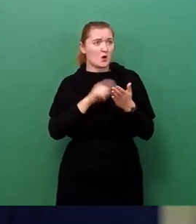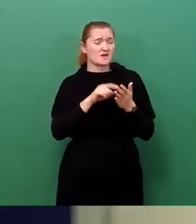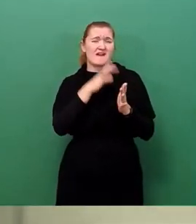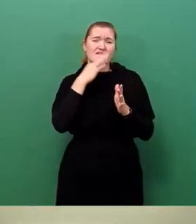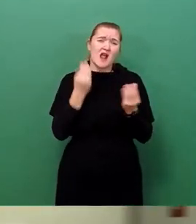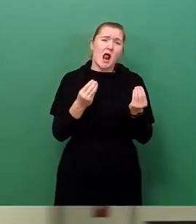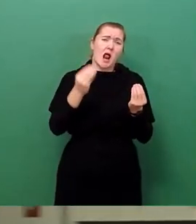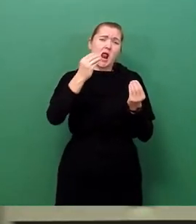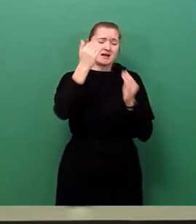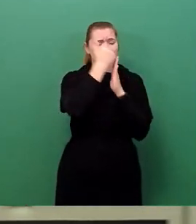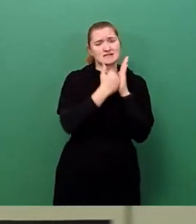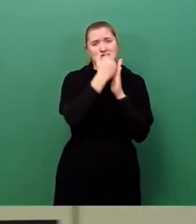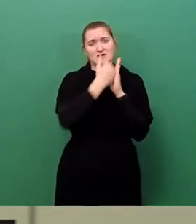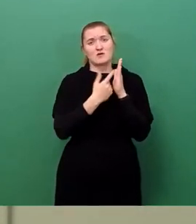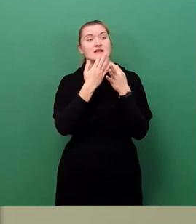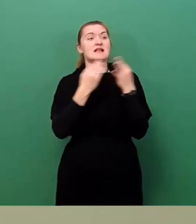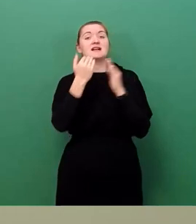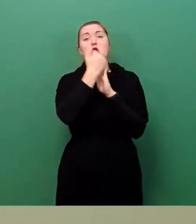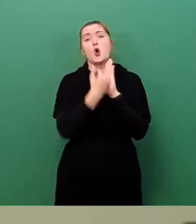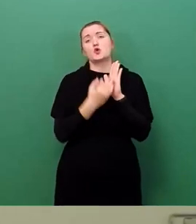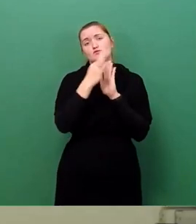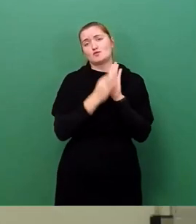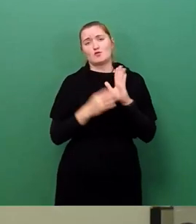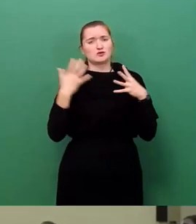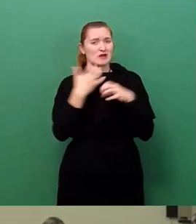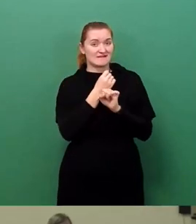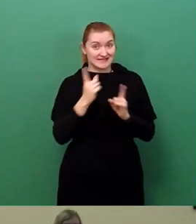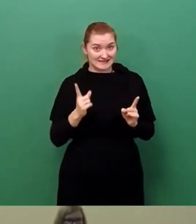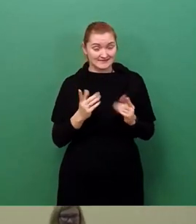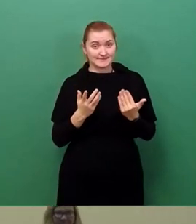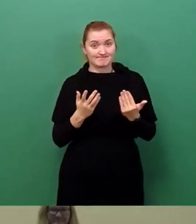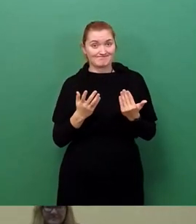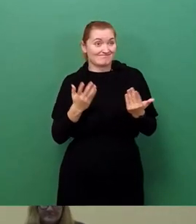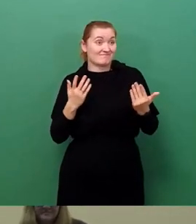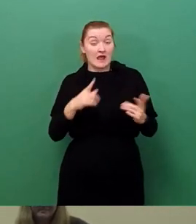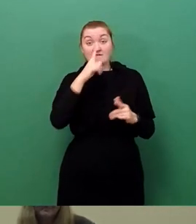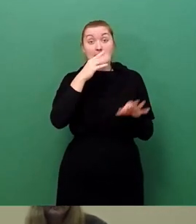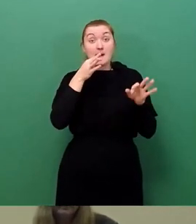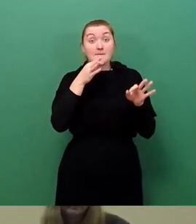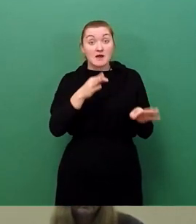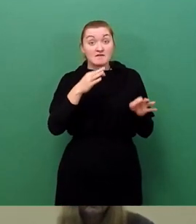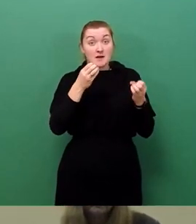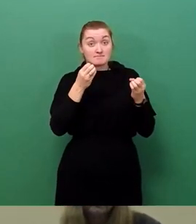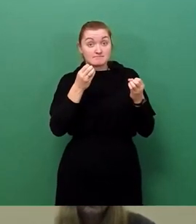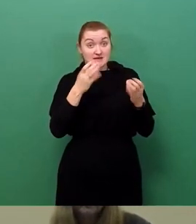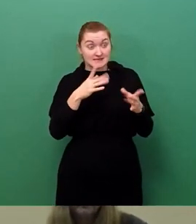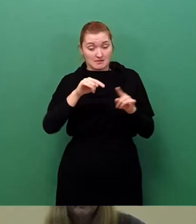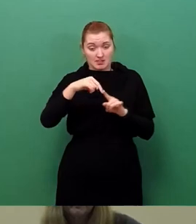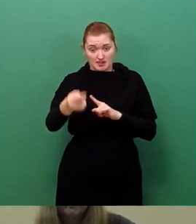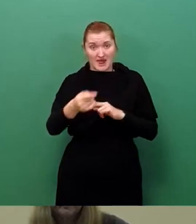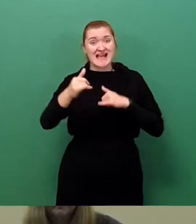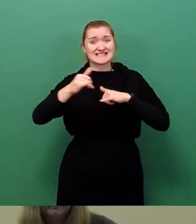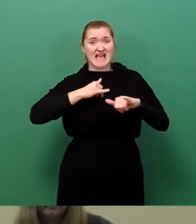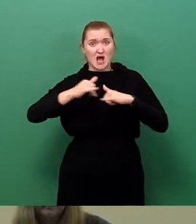Tagesordnungspunkte nicht abgearbeitet werden könnten. Was wäre, wenn in besagter Januarsitzung kein